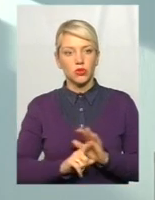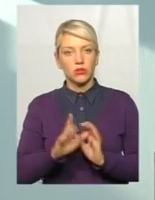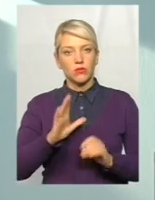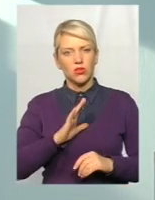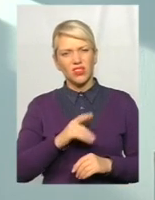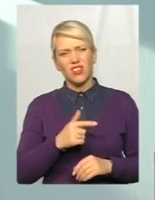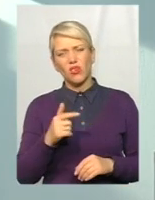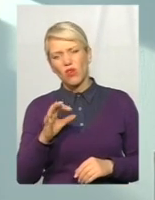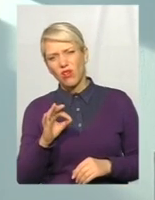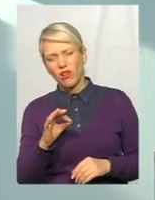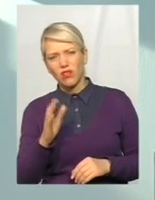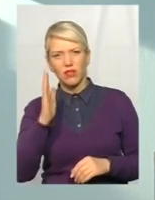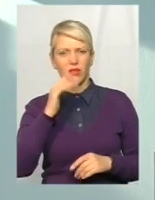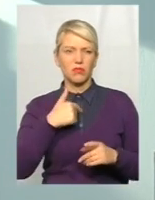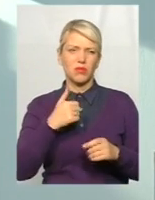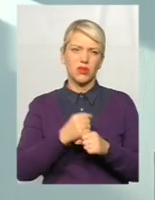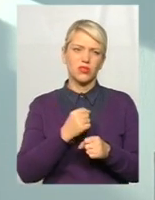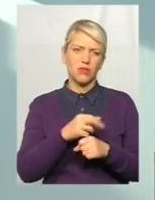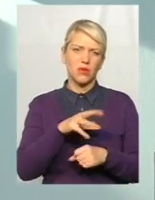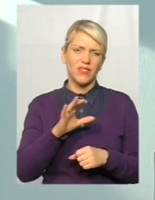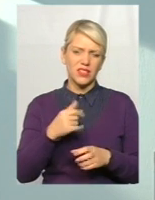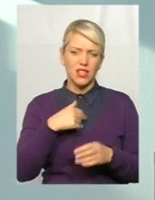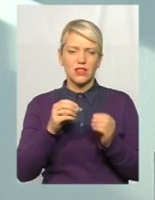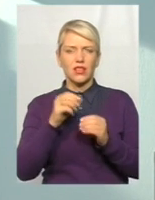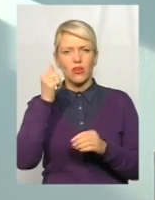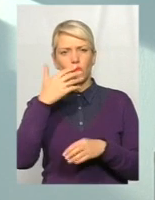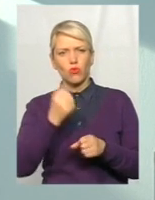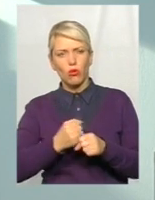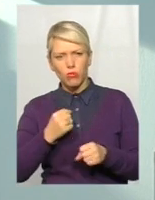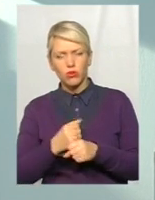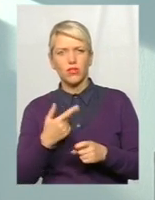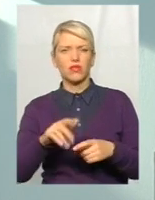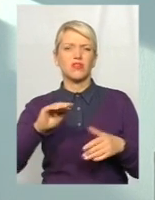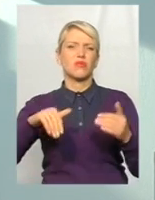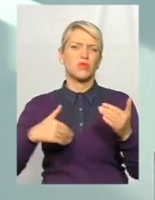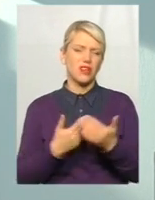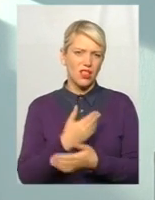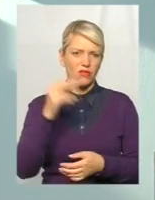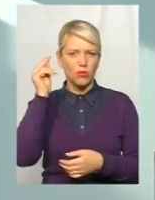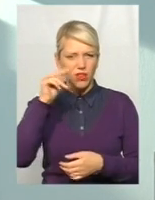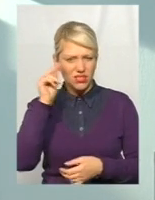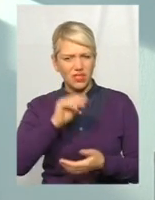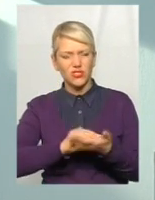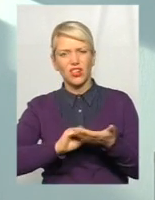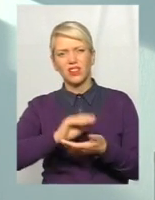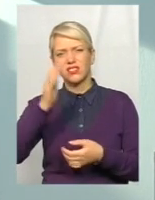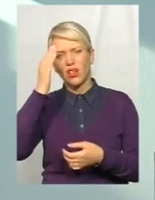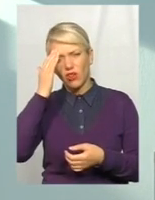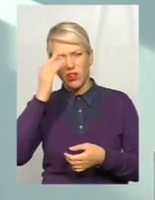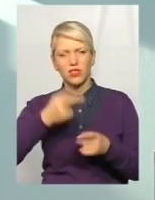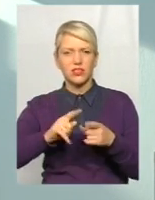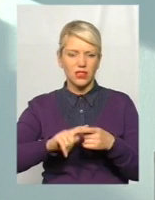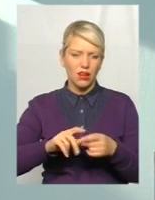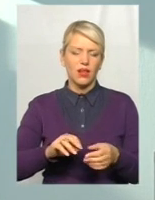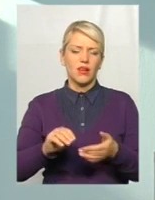нитивний. О, ми тут працюємо на 1С, ми тут вже за 10 років все не прошували, тепер це заново перевчатися, це заново нам переходити,